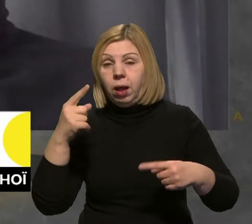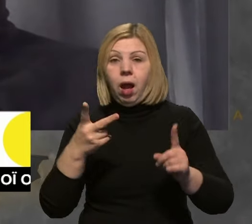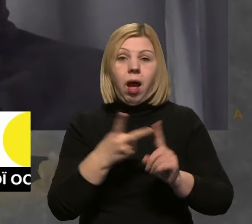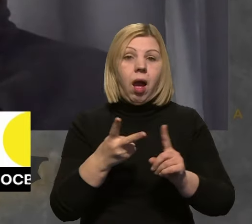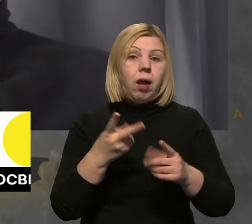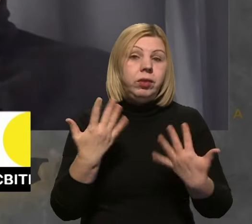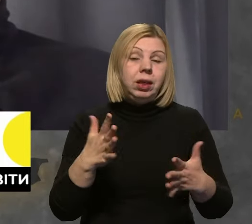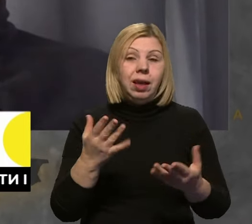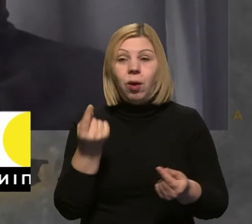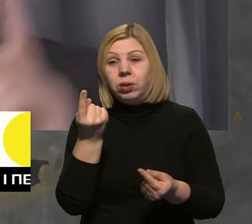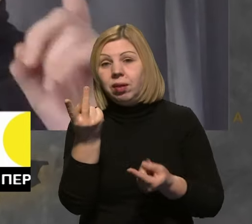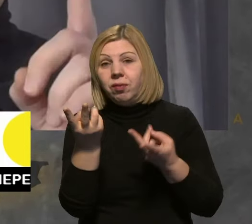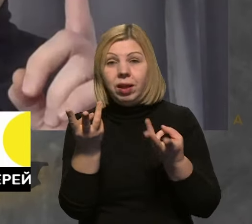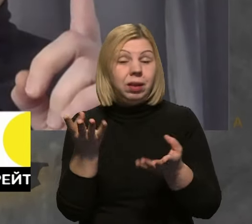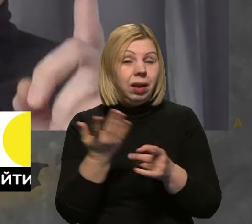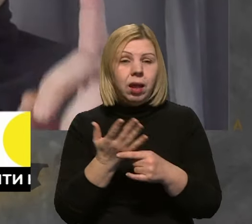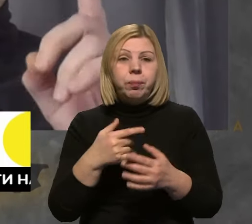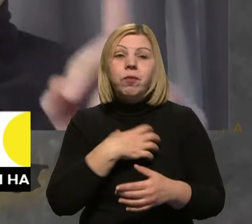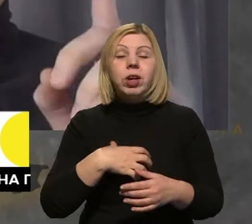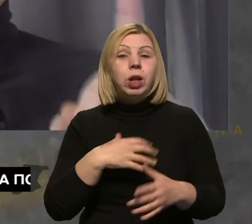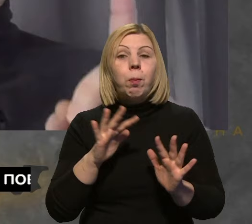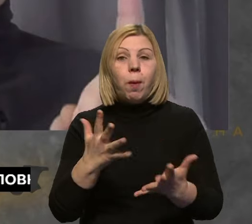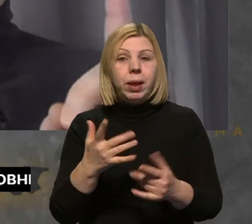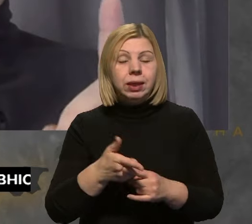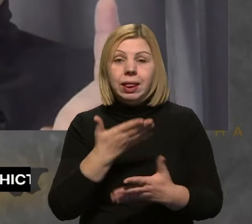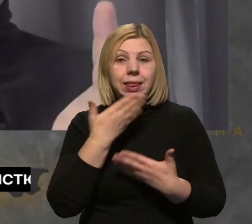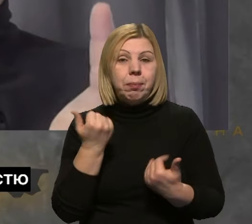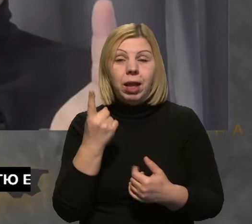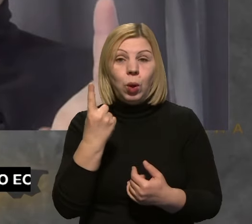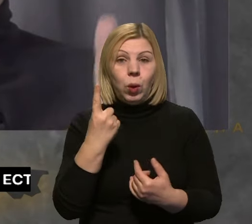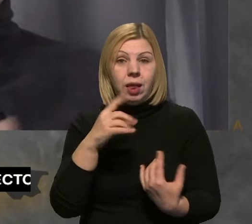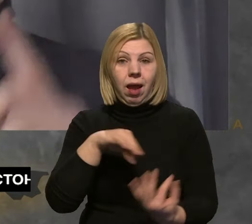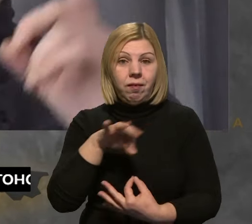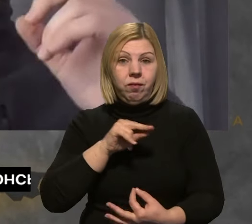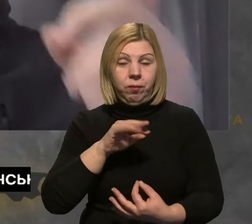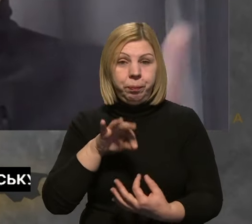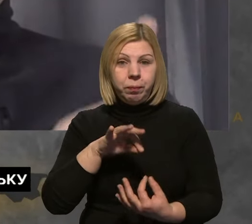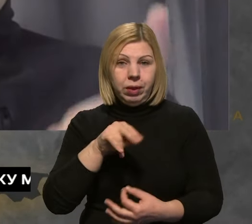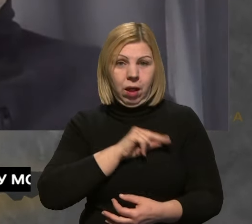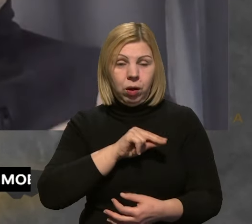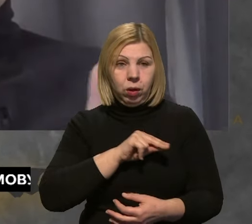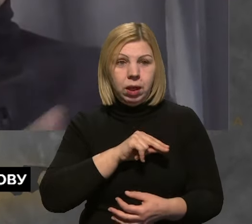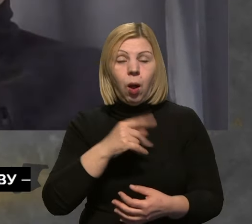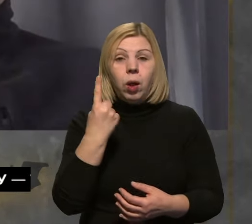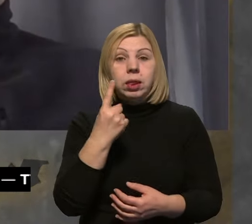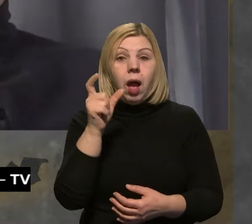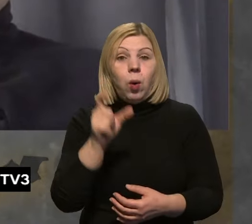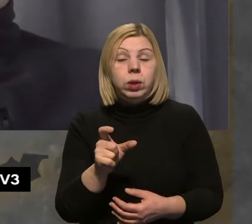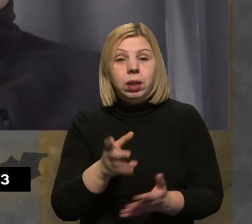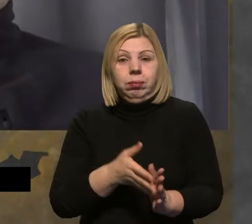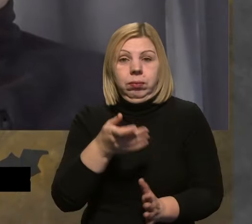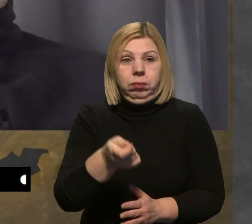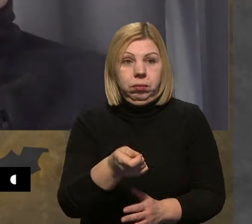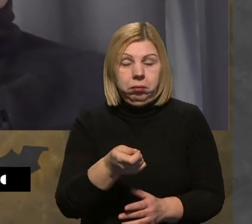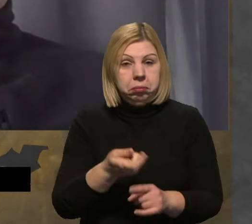кілька буквально, але важливий момент, немає жодної вакансії, на яку хоча б одна людина не відгукнулася. Це